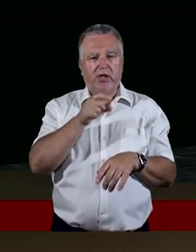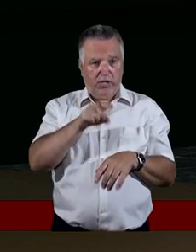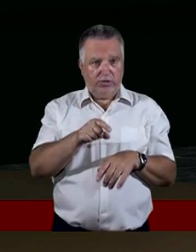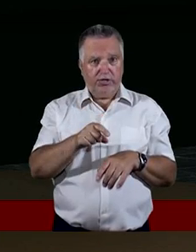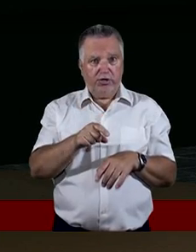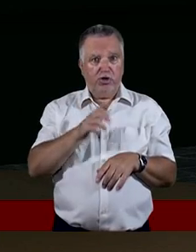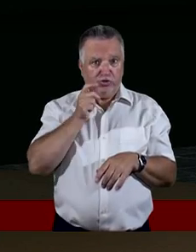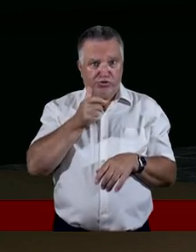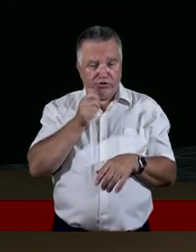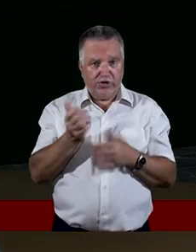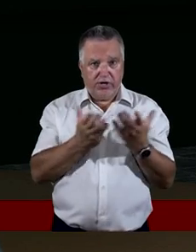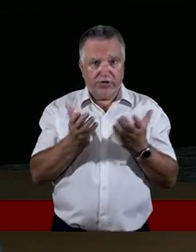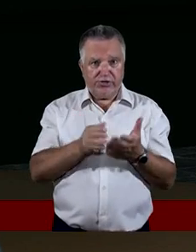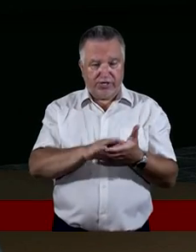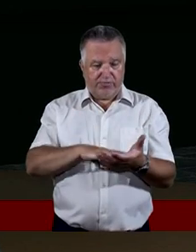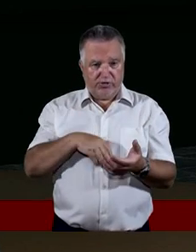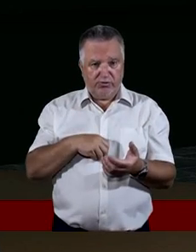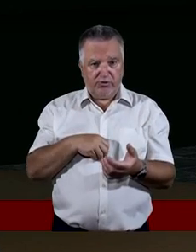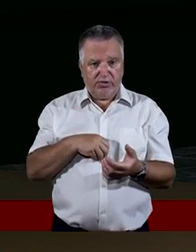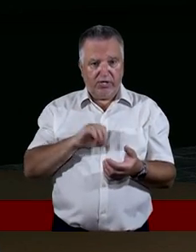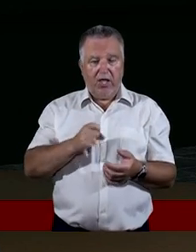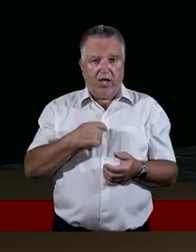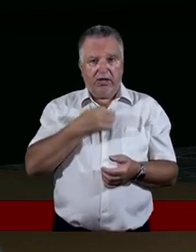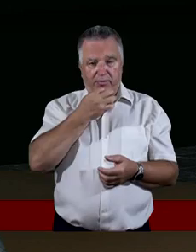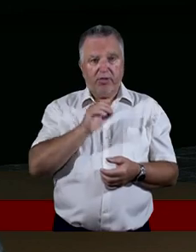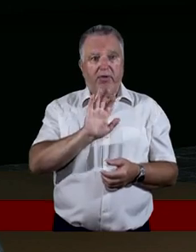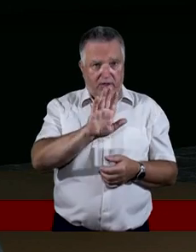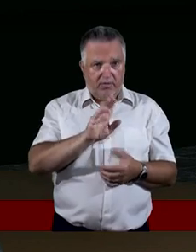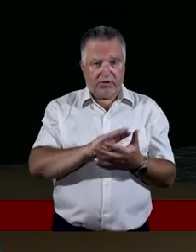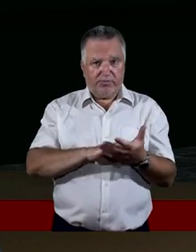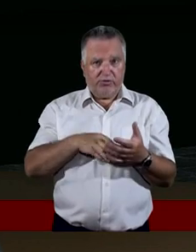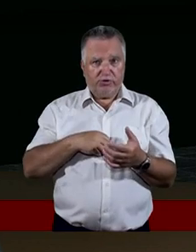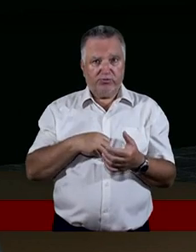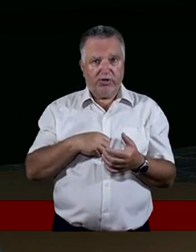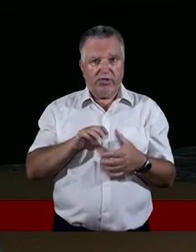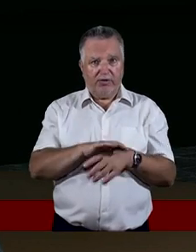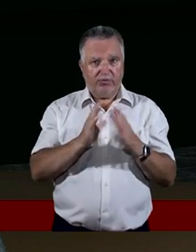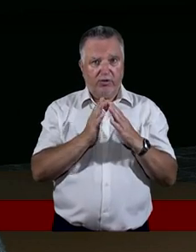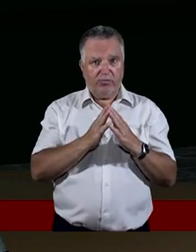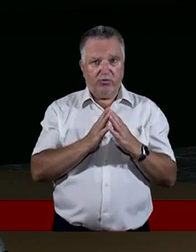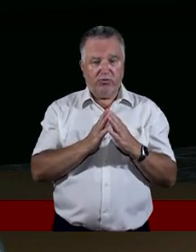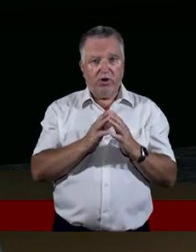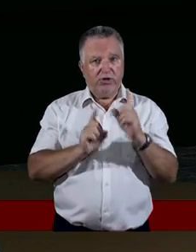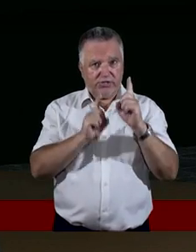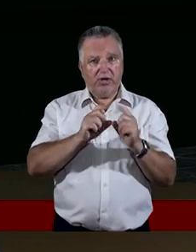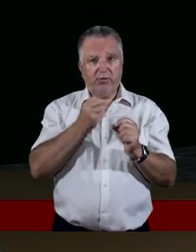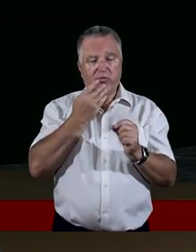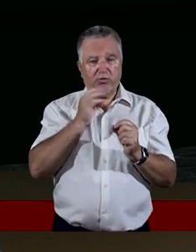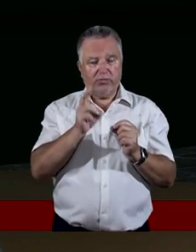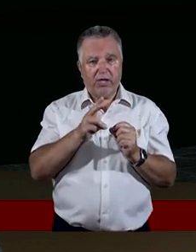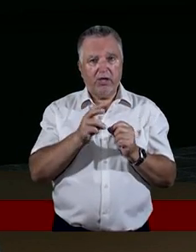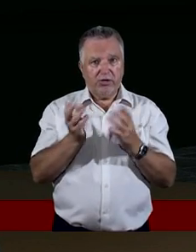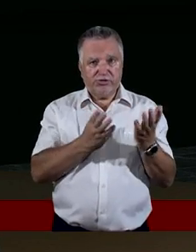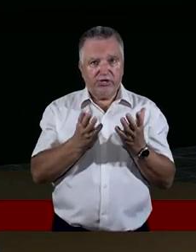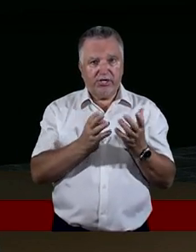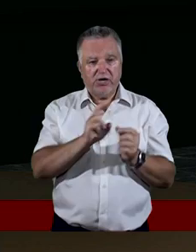codziennie czytasz Biblię? A kiedy ja się pytam, a masz Biblię w domu? Rzadko który odpowiada, że tak. A jeżeli się pytam, czy czytasz,